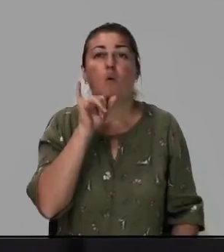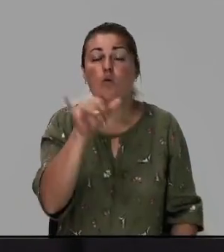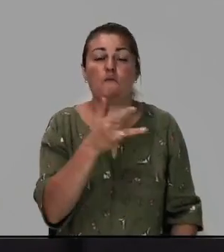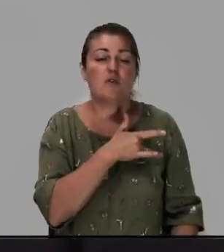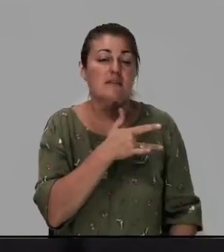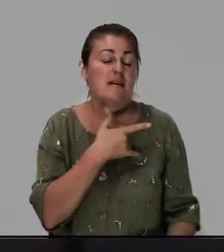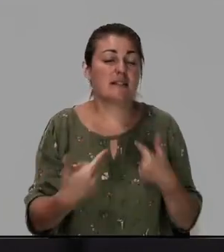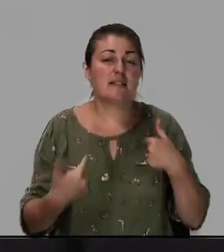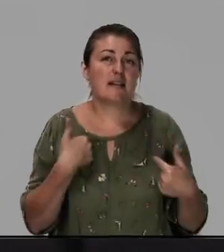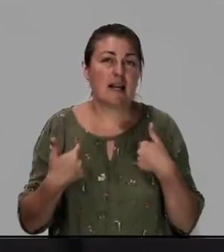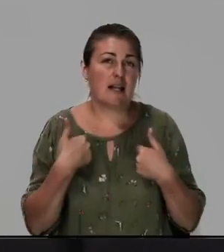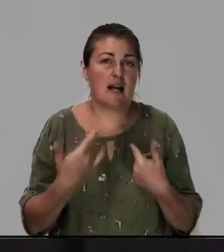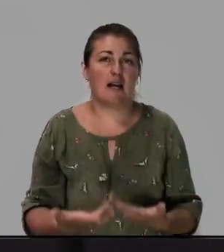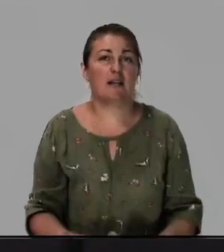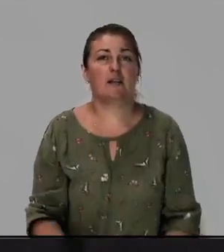сердце страдает